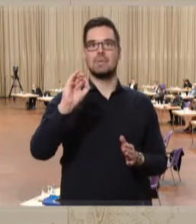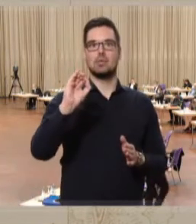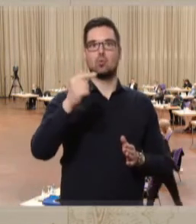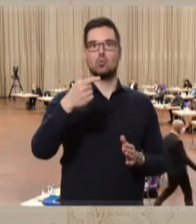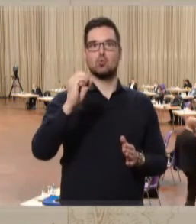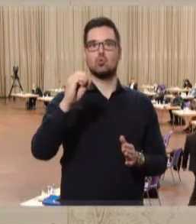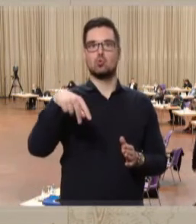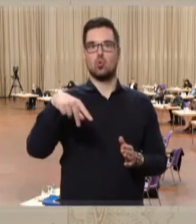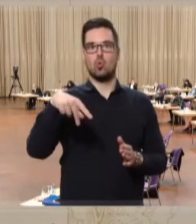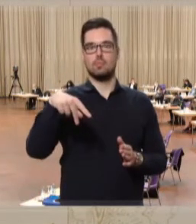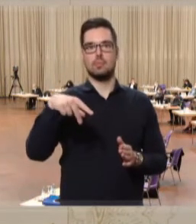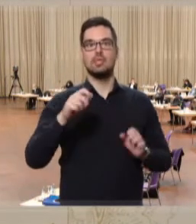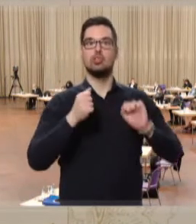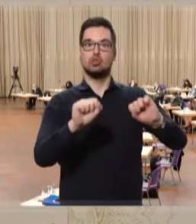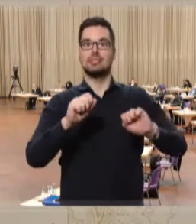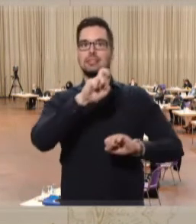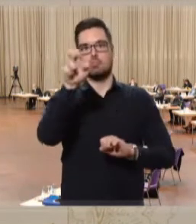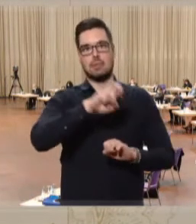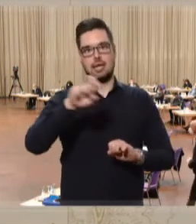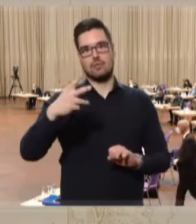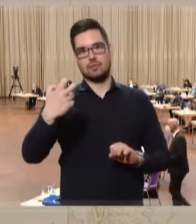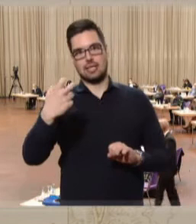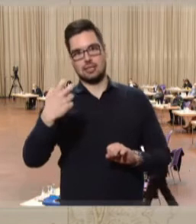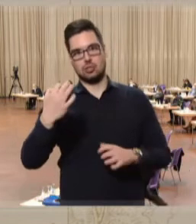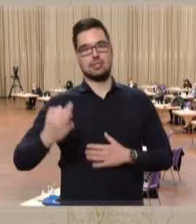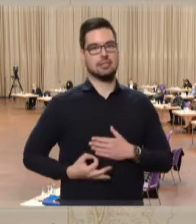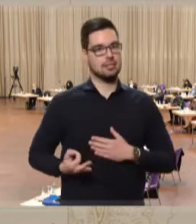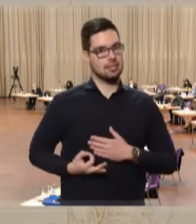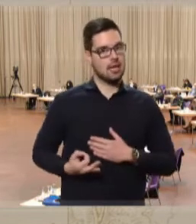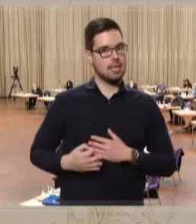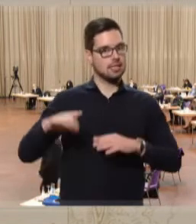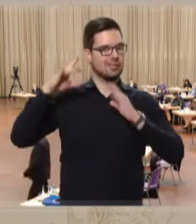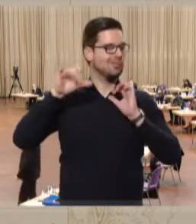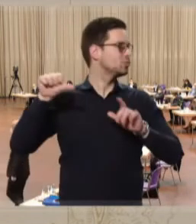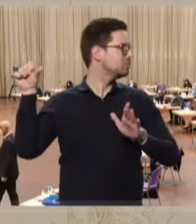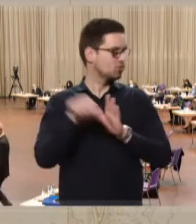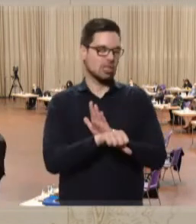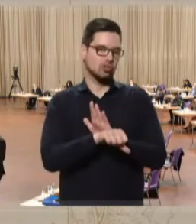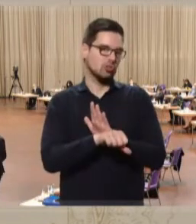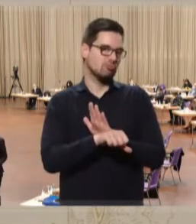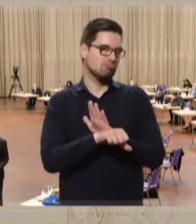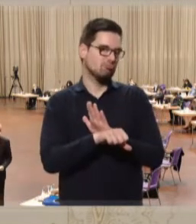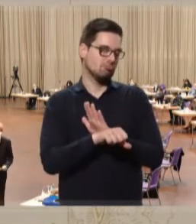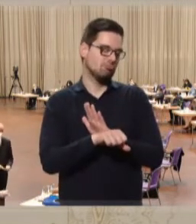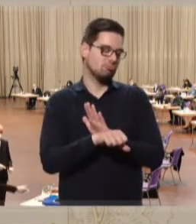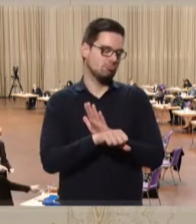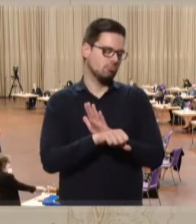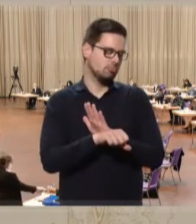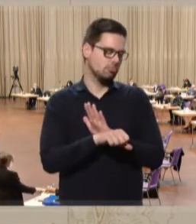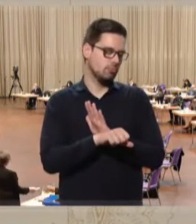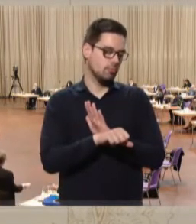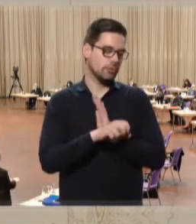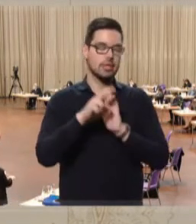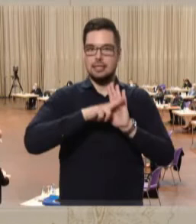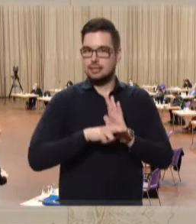Paragraf 30 hätte für das Saarland erheblich negative Auswirkungen. Die Gebiete, die nach dem Gesetzentwurf